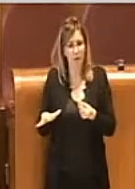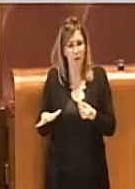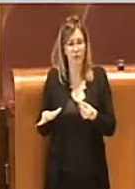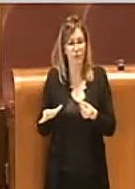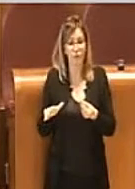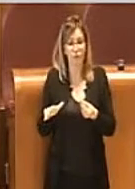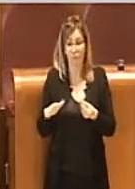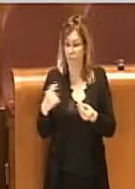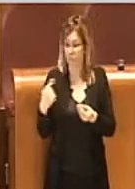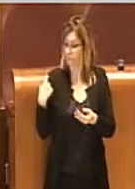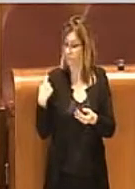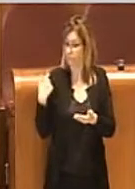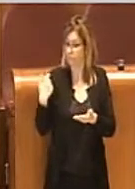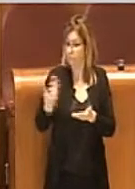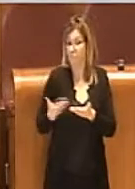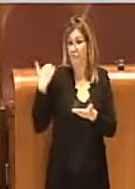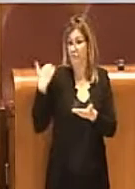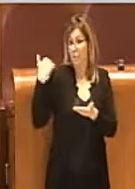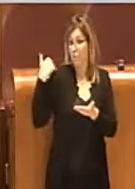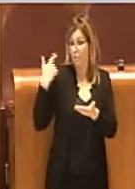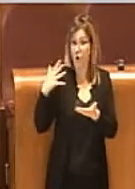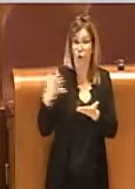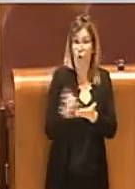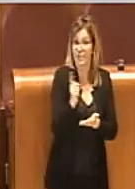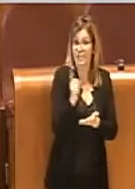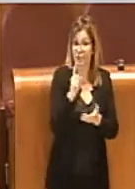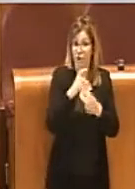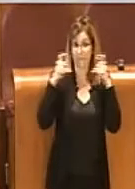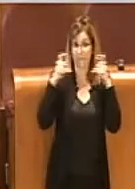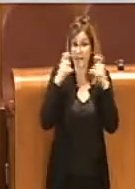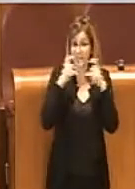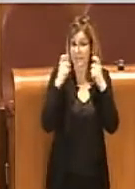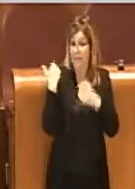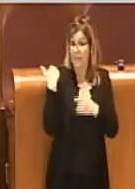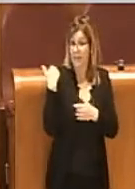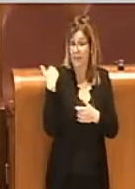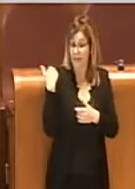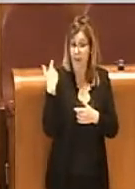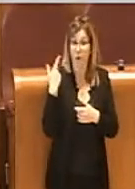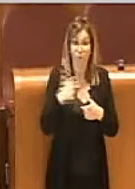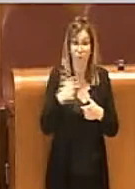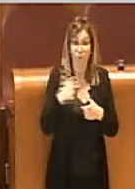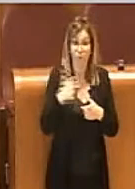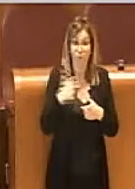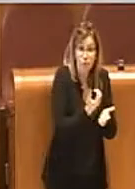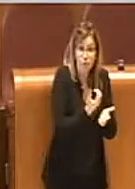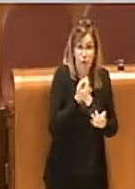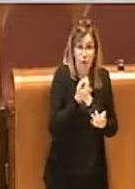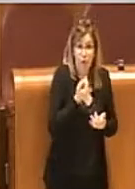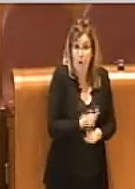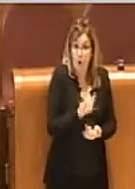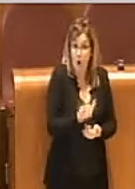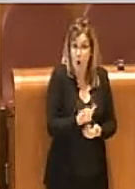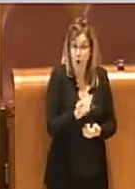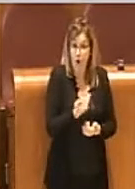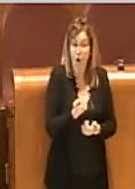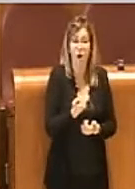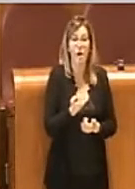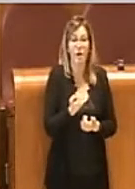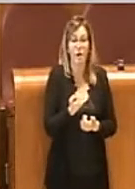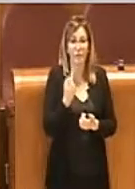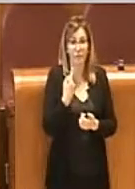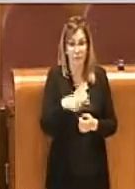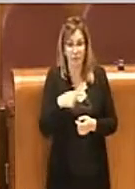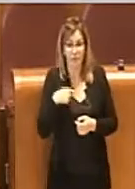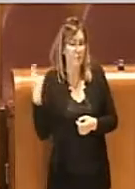a poco tempo fa quasi introvabili perché chiaramente le produzioni erano ridotte e perciò è stato difficile per